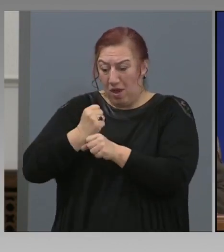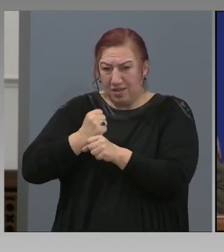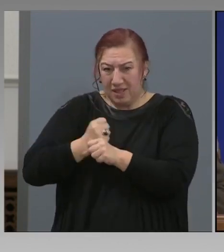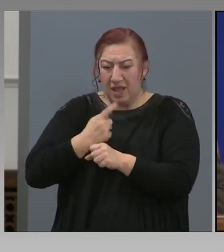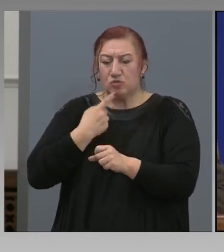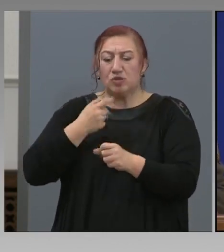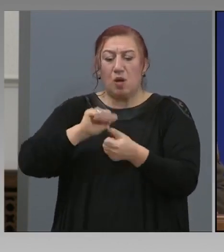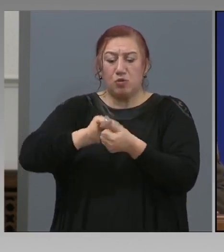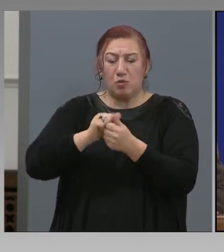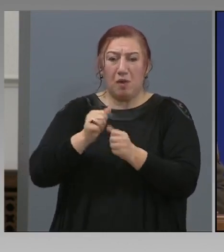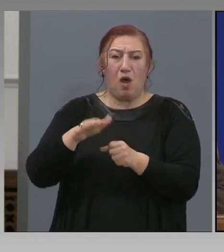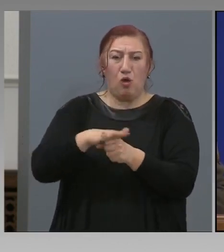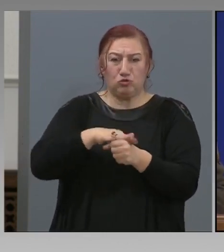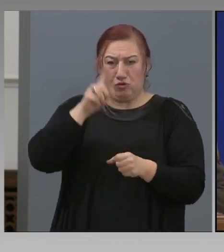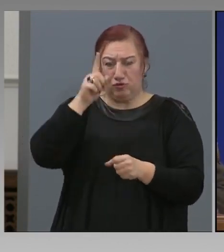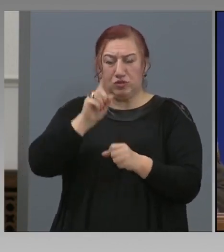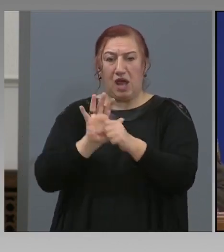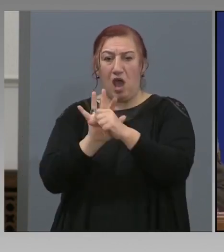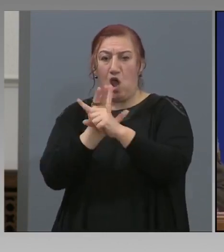коронавирус